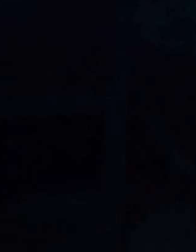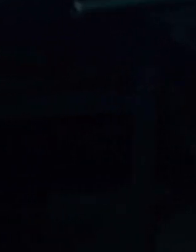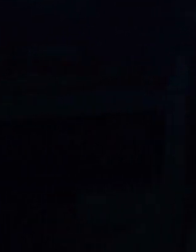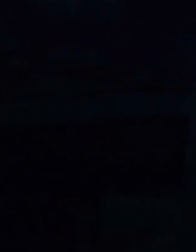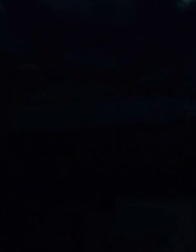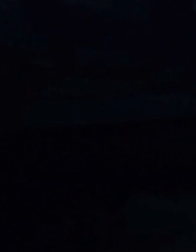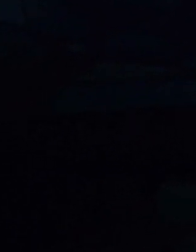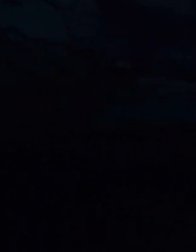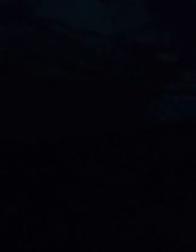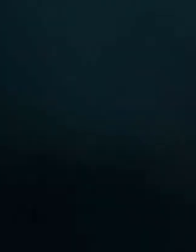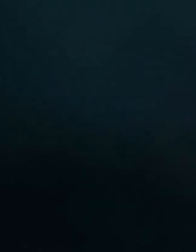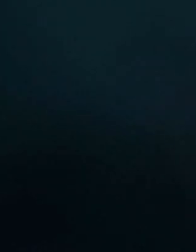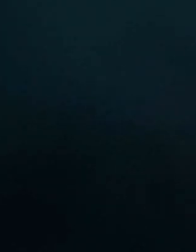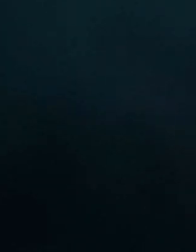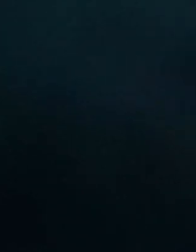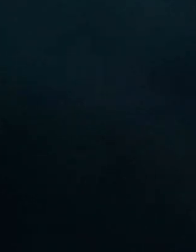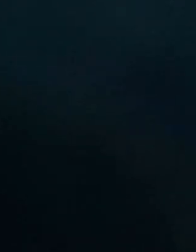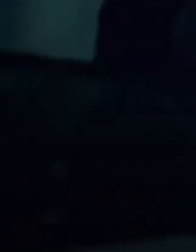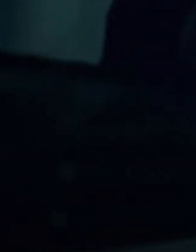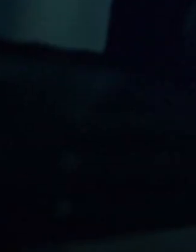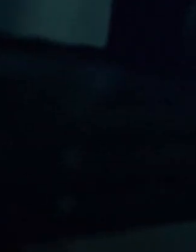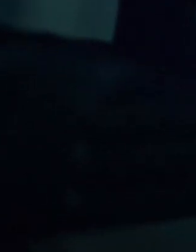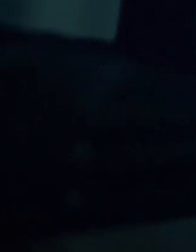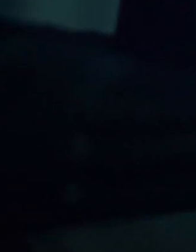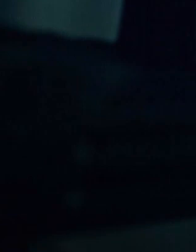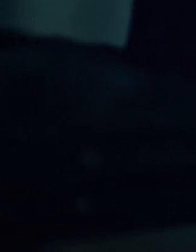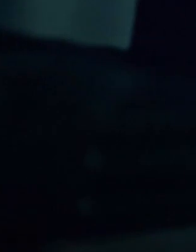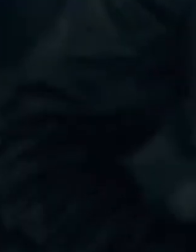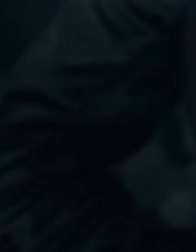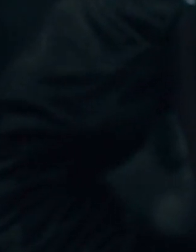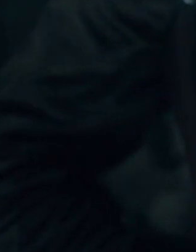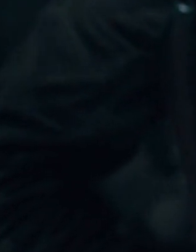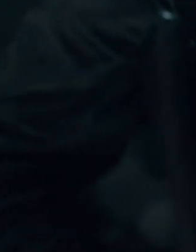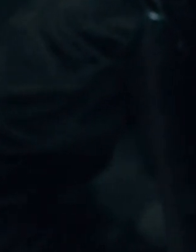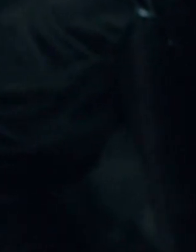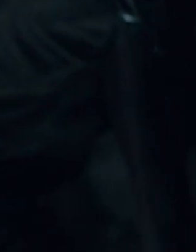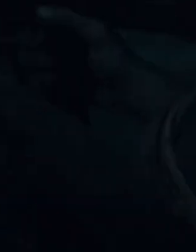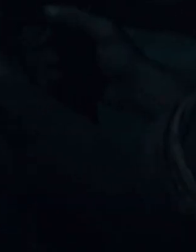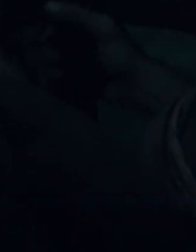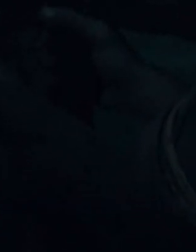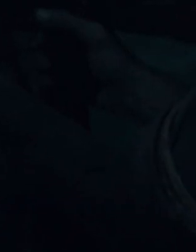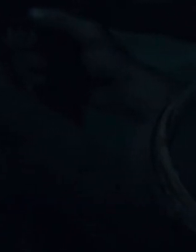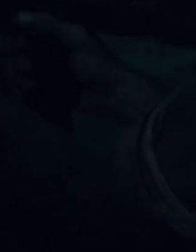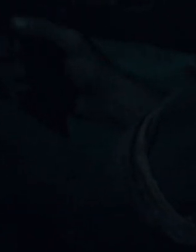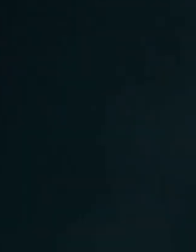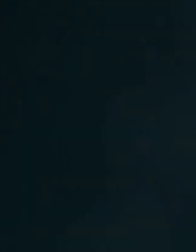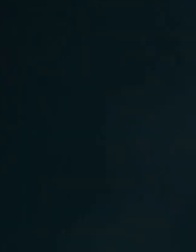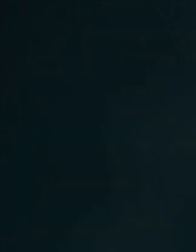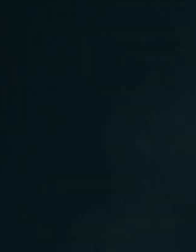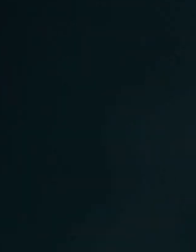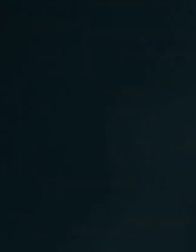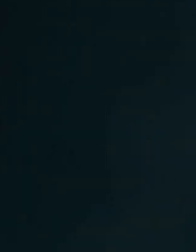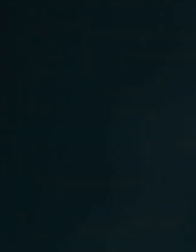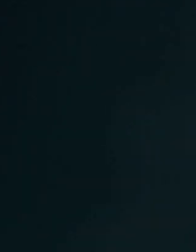תגידו לבות ותגידו לבונות! לא נו, מיירה. צריך לצאת להגיד להם שאנחנו נכנעים. אי שצטרך